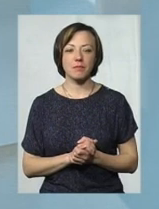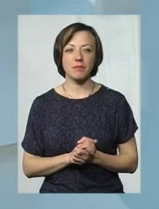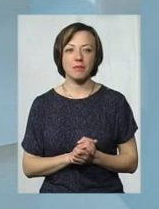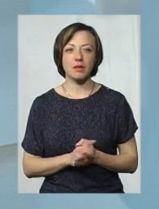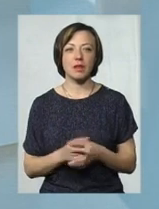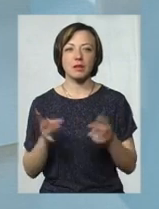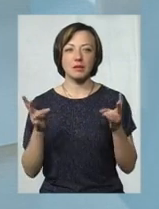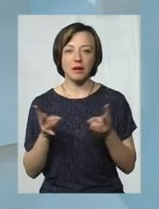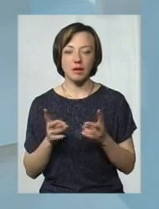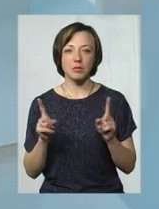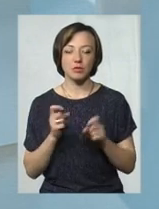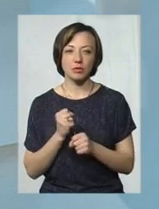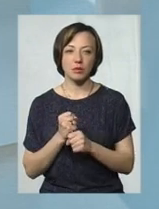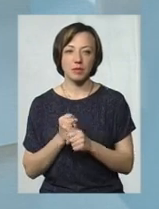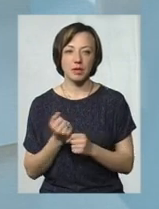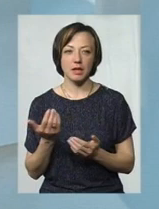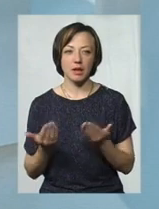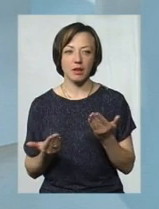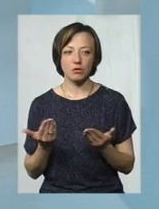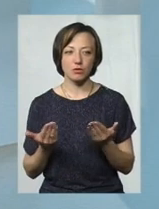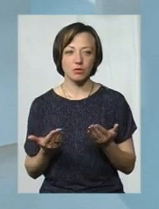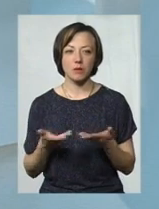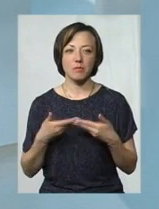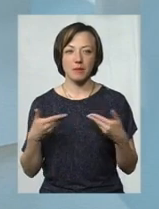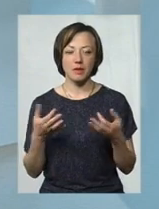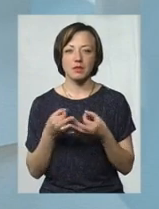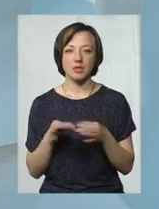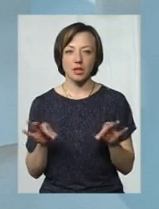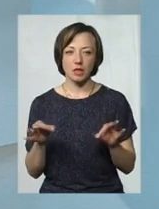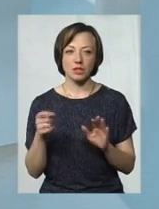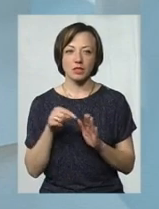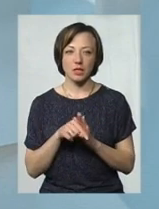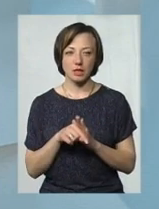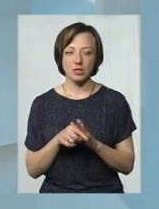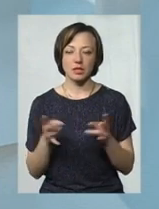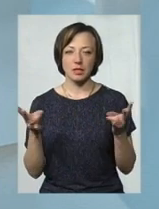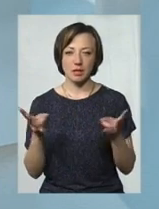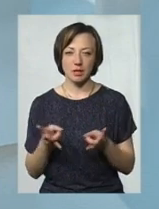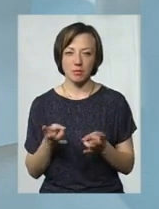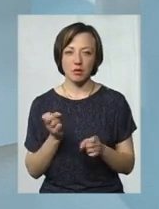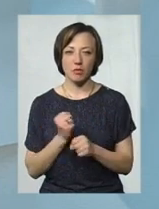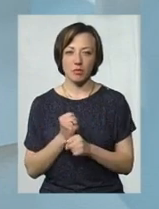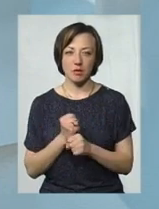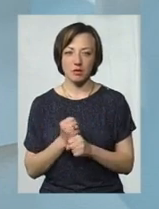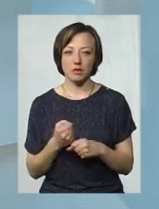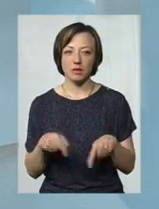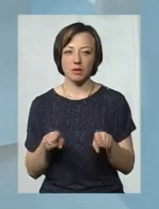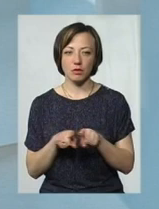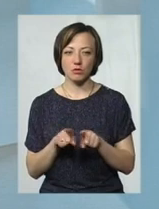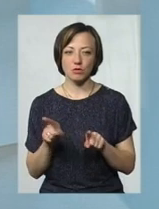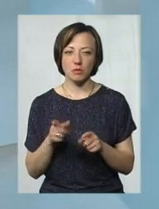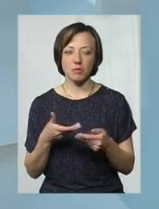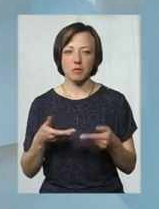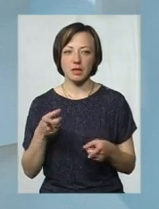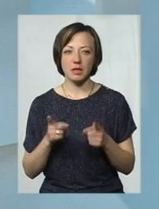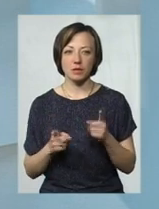Треба щось робити. Якщо ми незалежні, значить, треба робити так, щоб ми